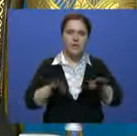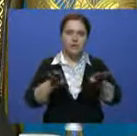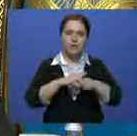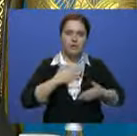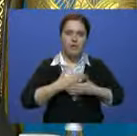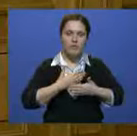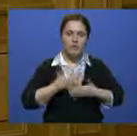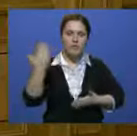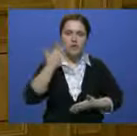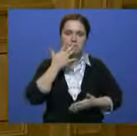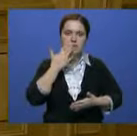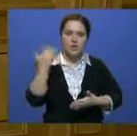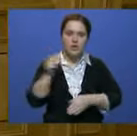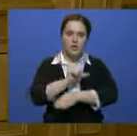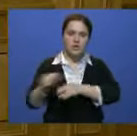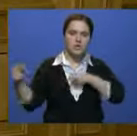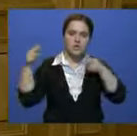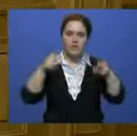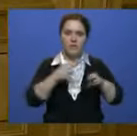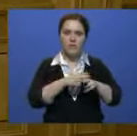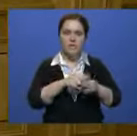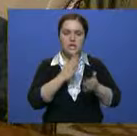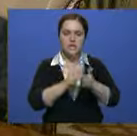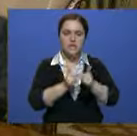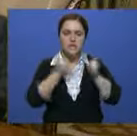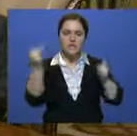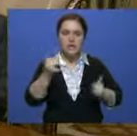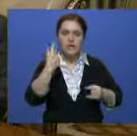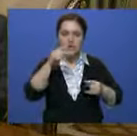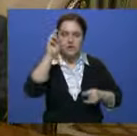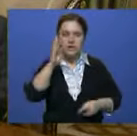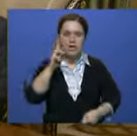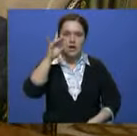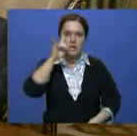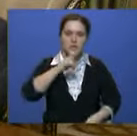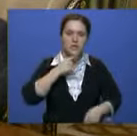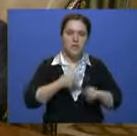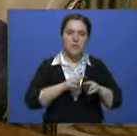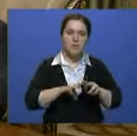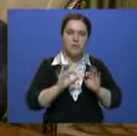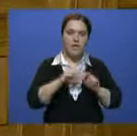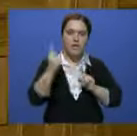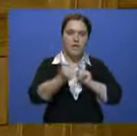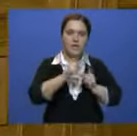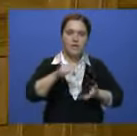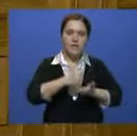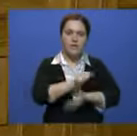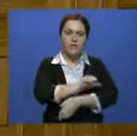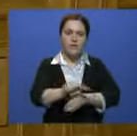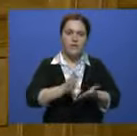интенсивности зарубежных визитов значительно вырос интерес других стран Казахстану. Кроме того, как отметил на встрече глава